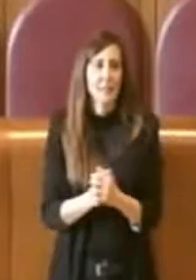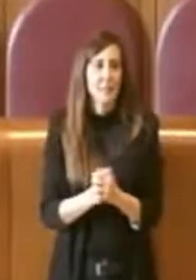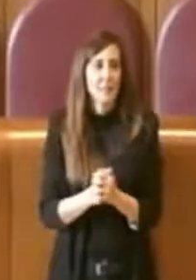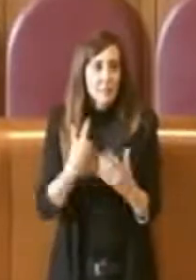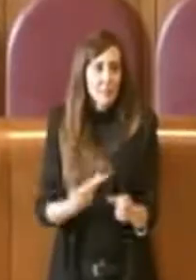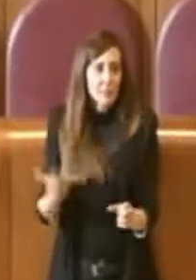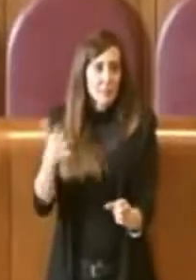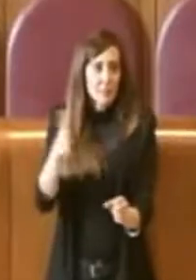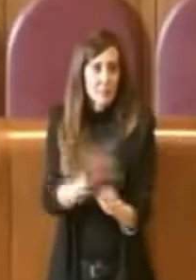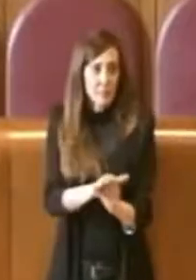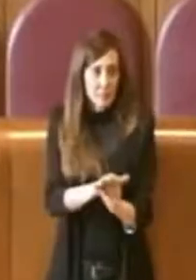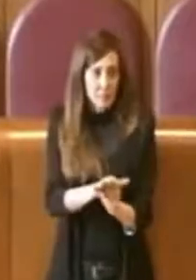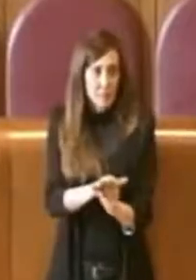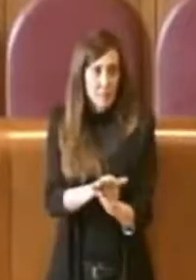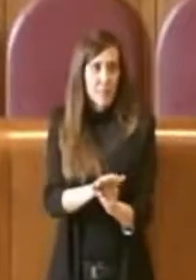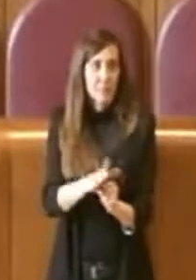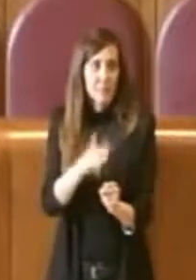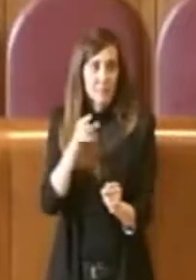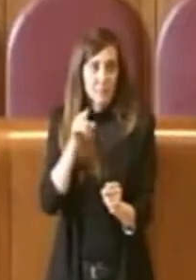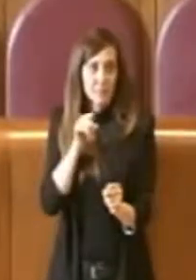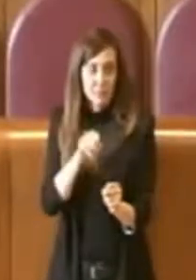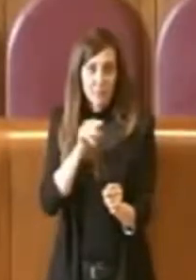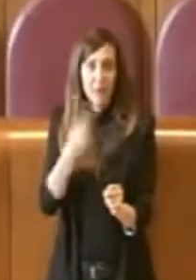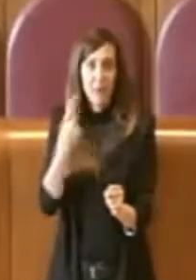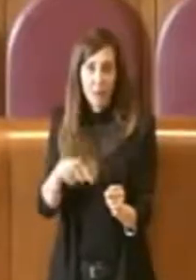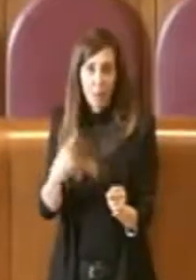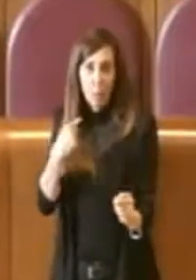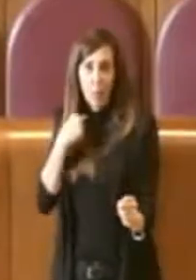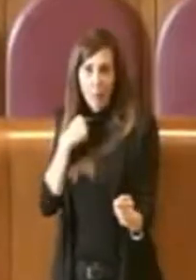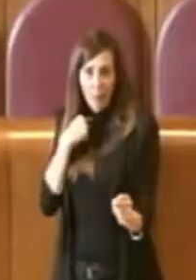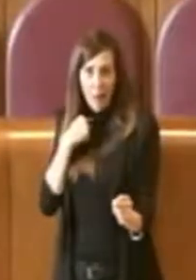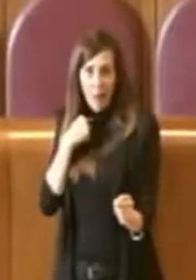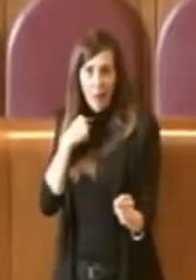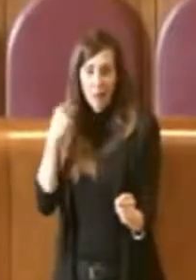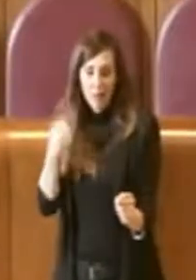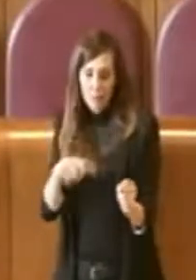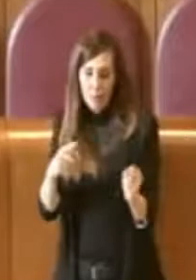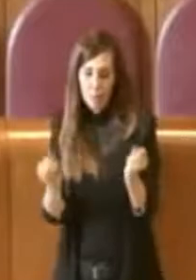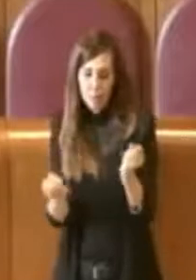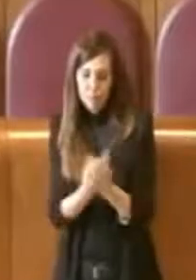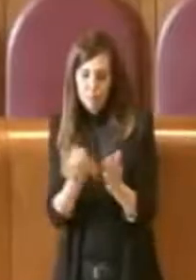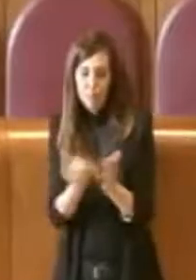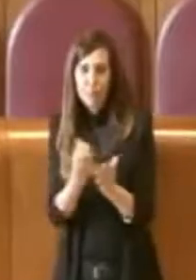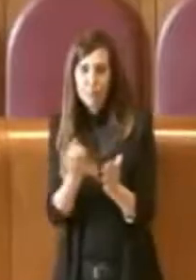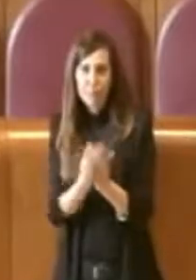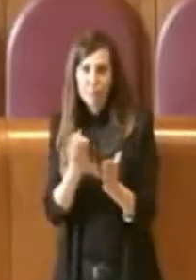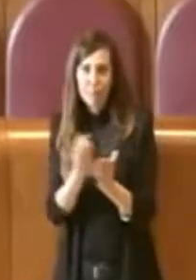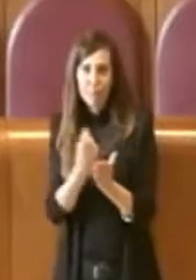a coprire anche le perdite che si sono generate per questa